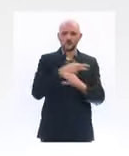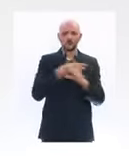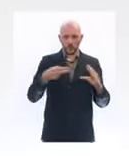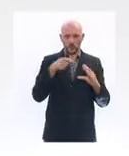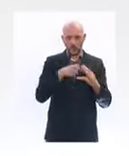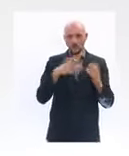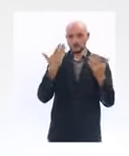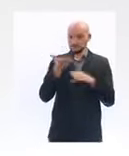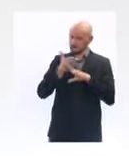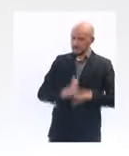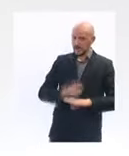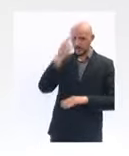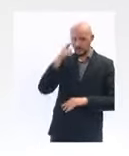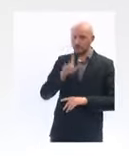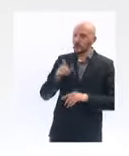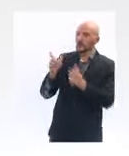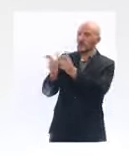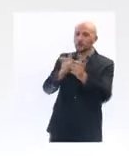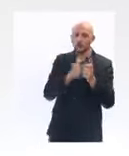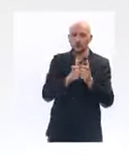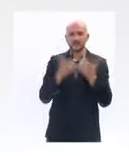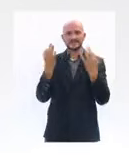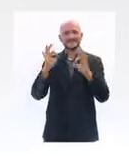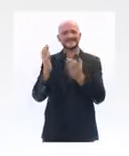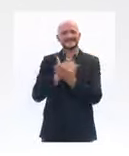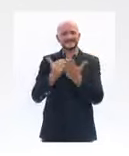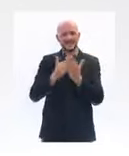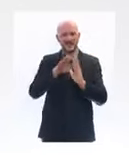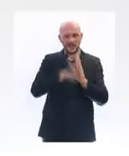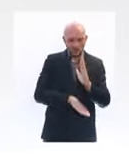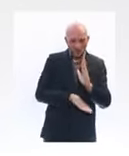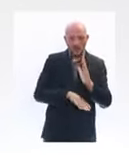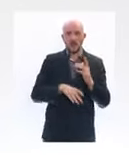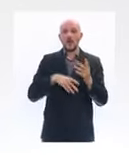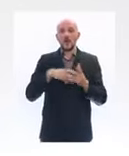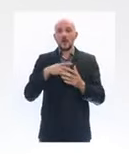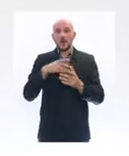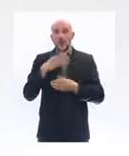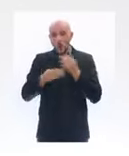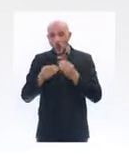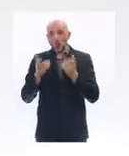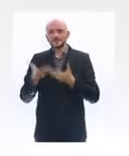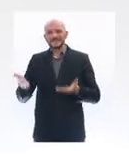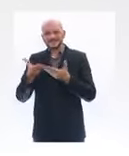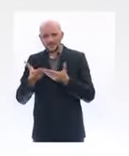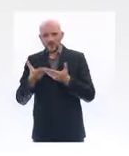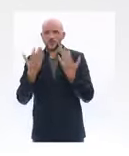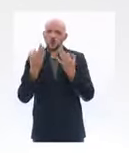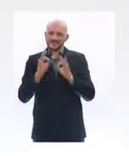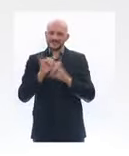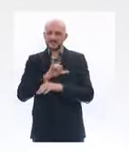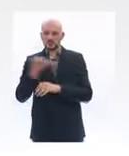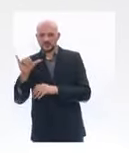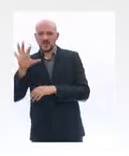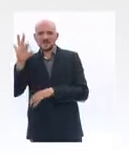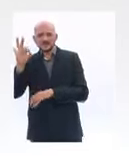entreprises de moins de 10 salariés, 50 000 euros pour les entreprises de 10 à 50 salariés. Et au